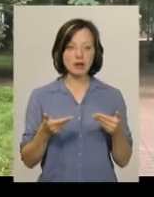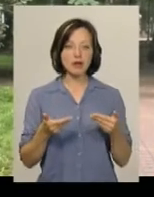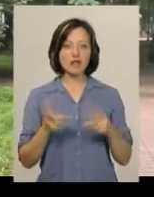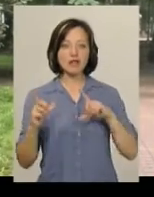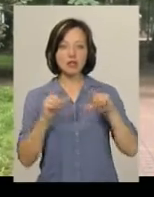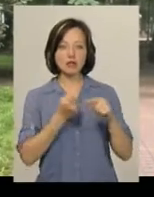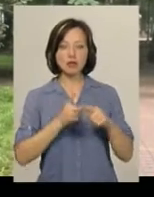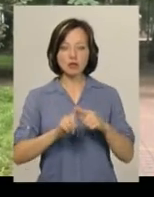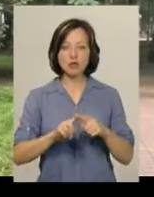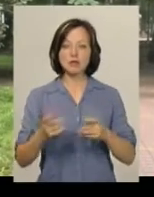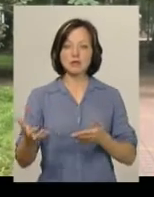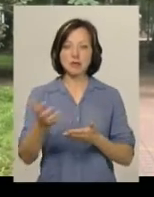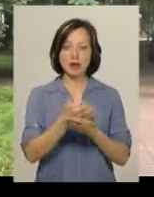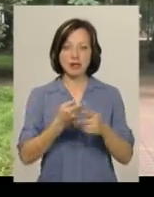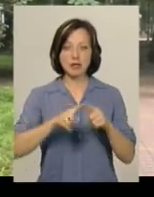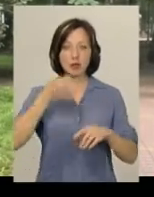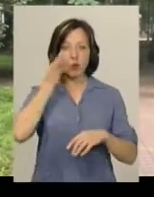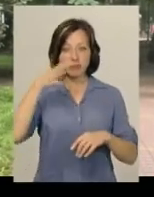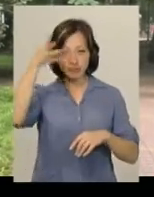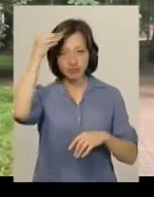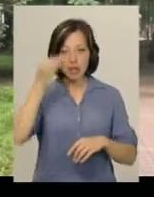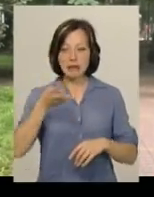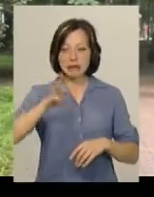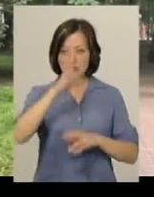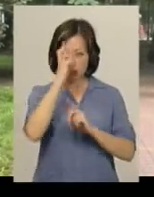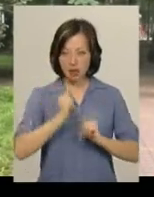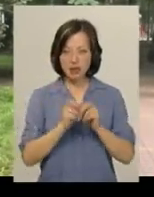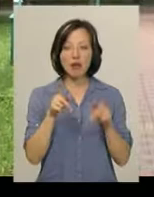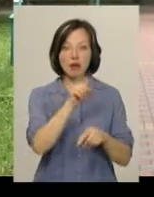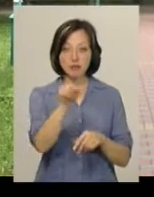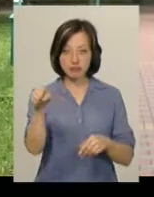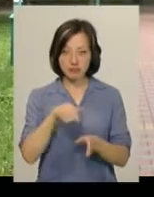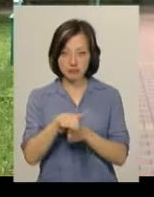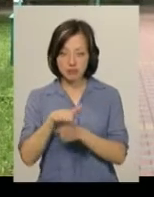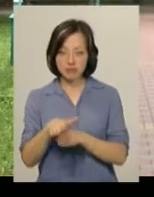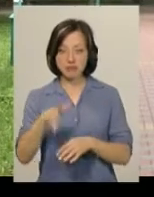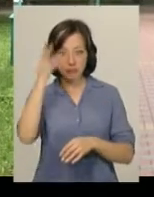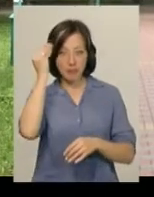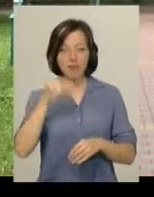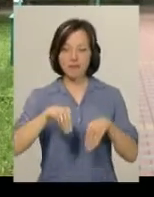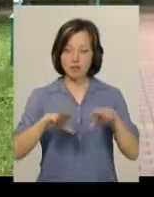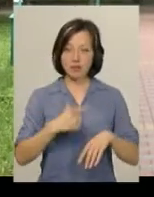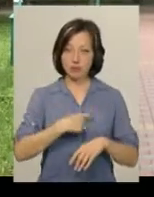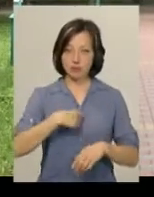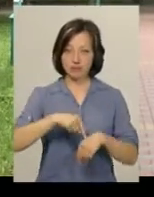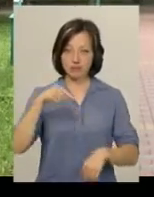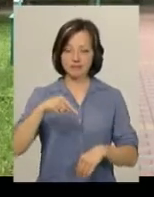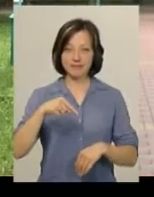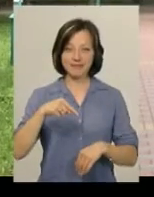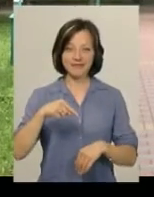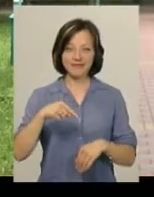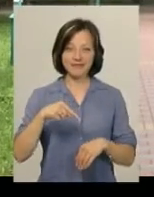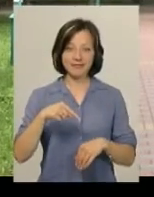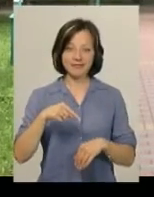виїжджаємо всю поїздку, щоб зібрати цей досвід, подивитися в трьох країнах, як це відбувається. Вирішили на своїй шкурі, як так би мовити,